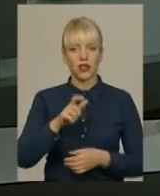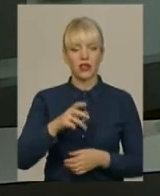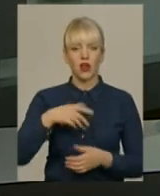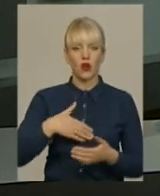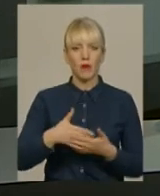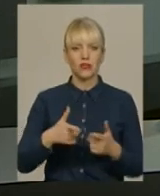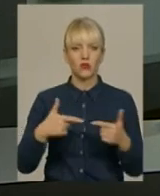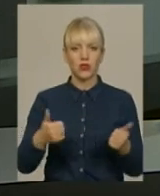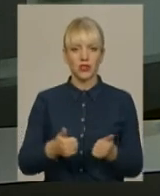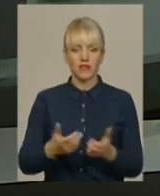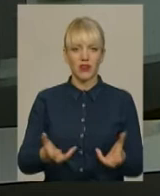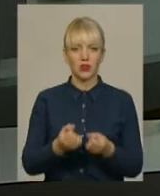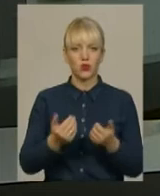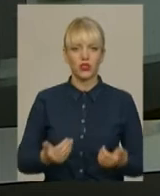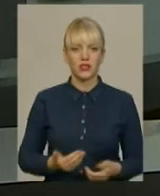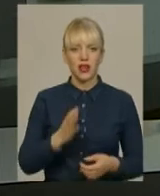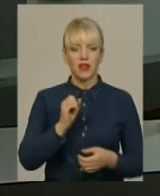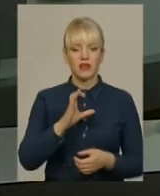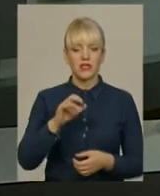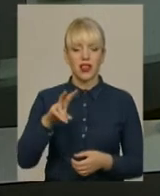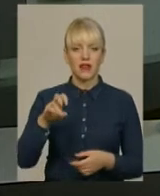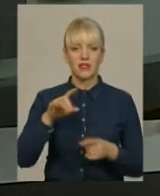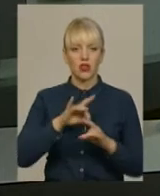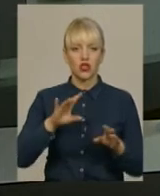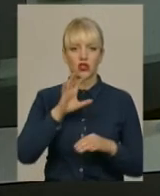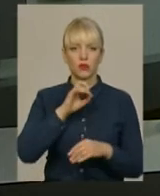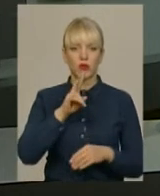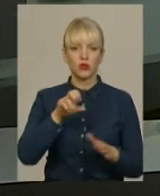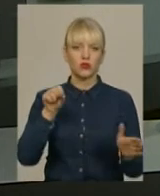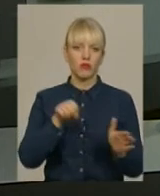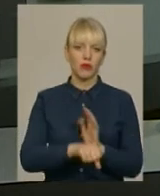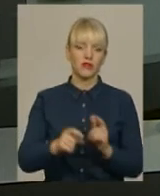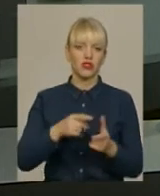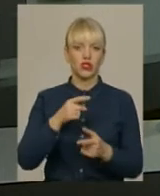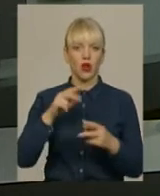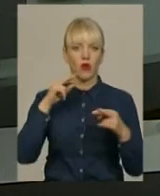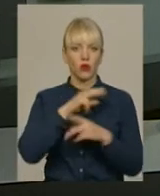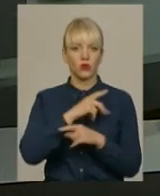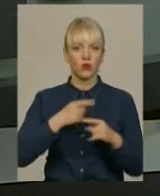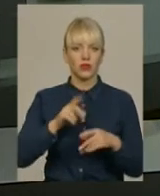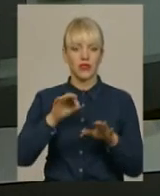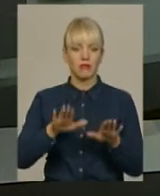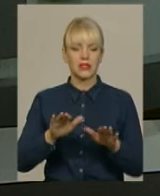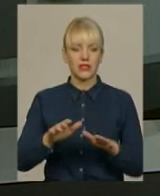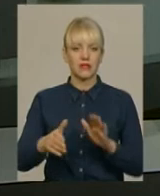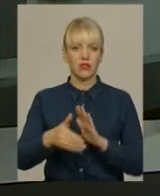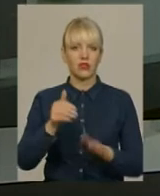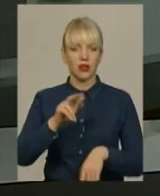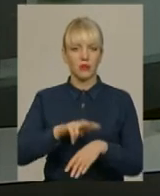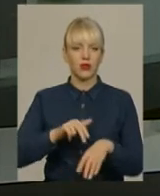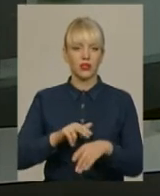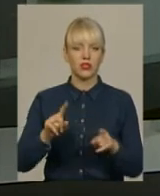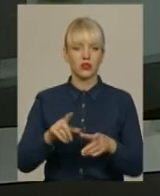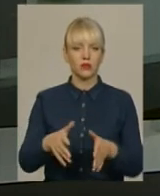організації «Врятуй життя» Ольга Василевська розповіла, собак хтось вбив чи отруїв. На місце знахідки вона викликала поліцію,